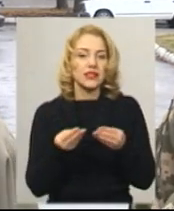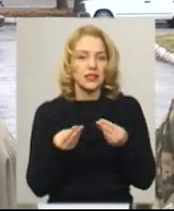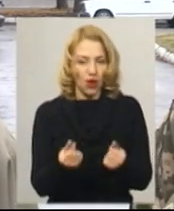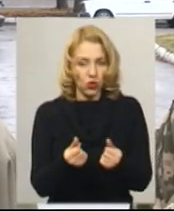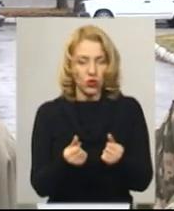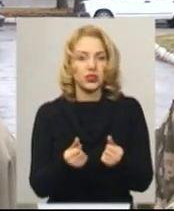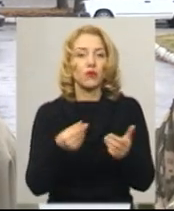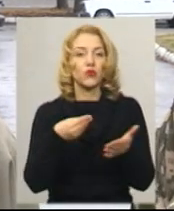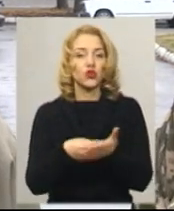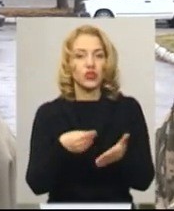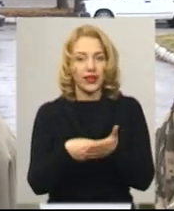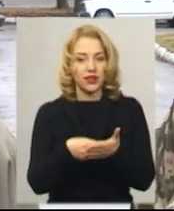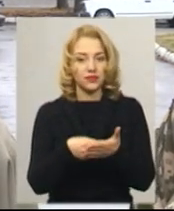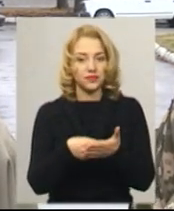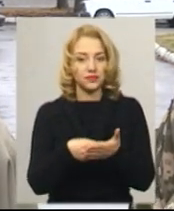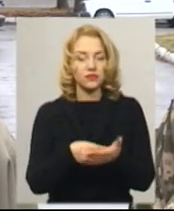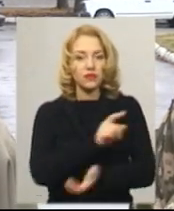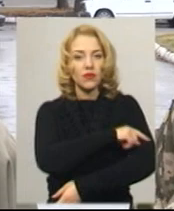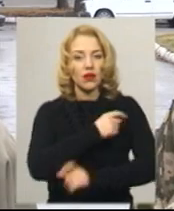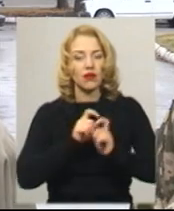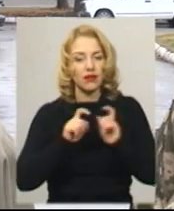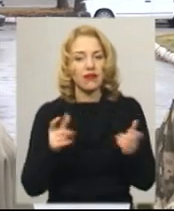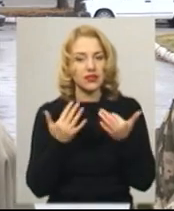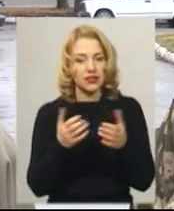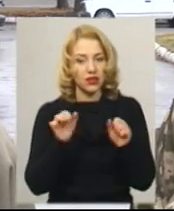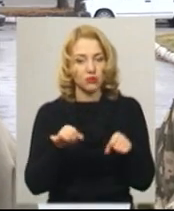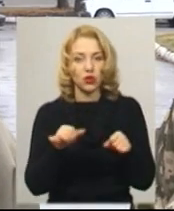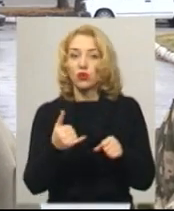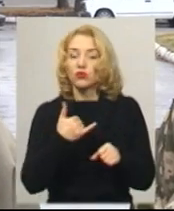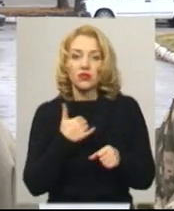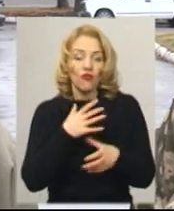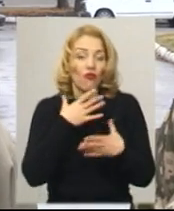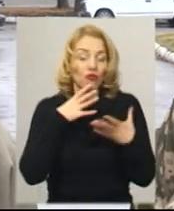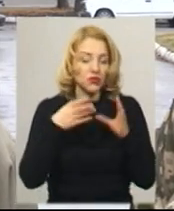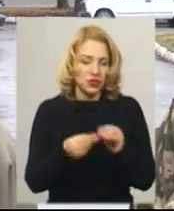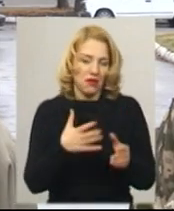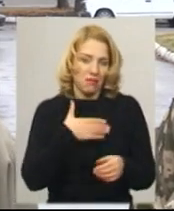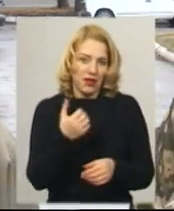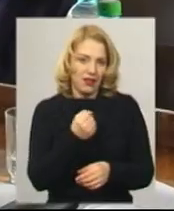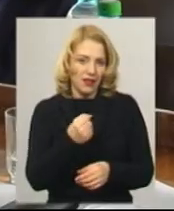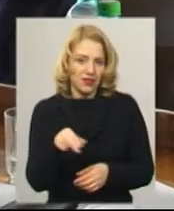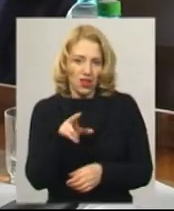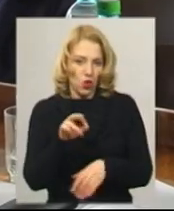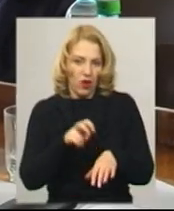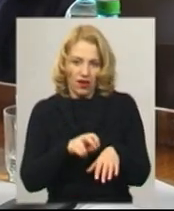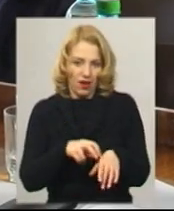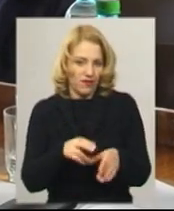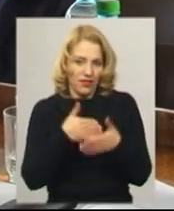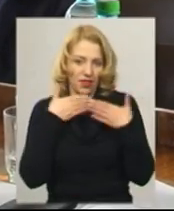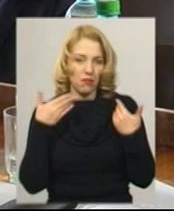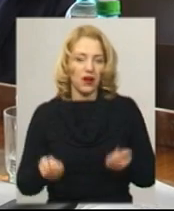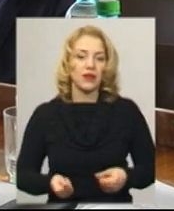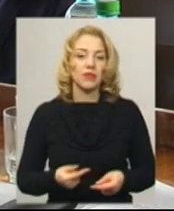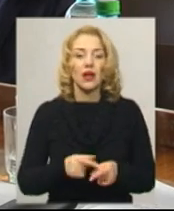з бюджету лікарні, скільки воно могло. У нас вообще претензій до лікарів ніяких не було в тому плані. Призначили ж на посаду